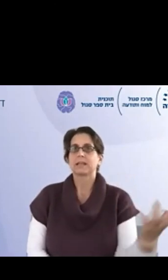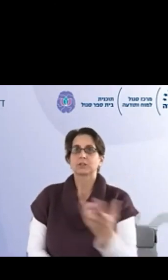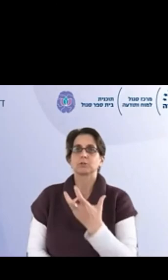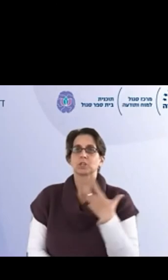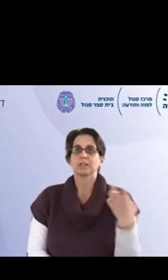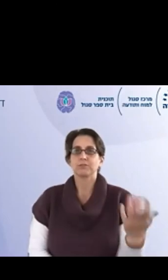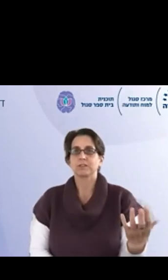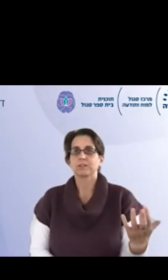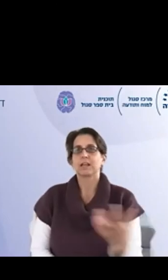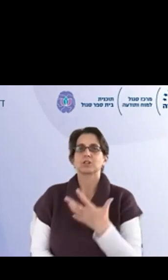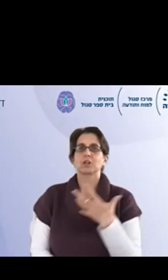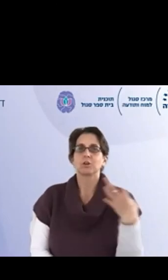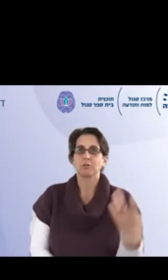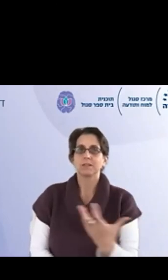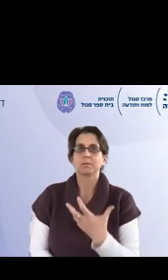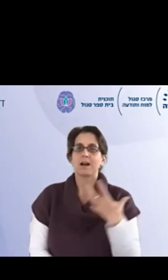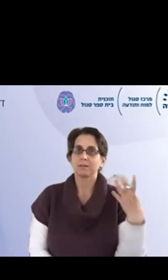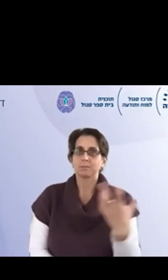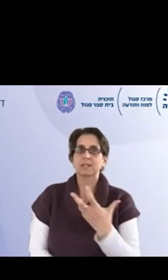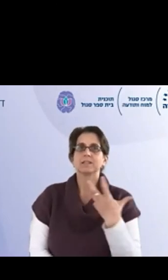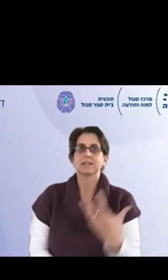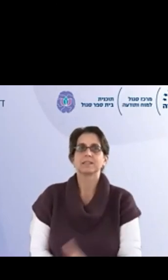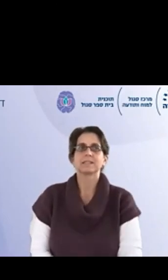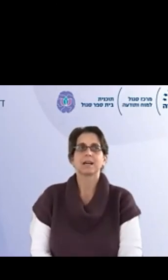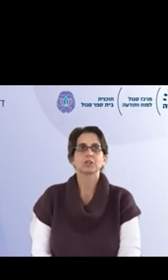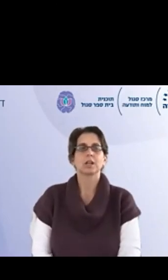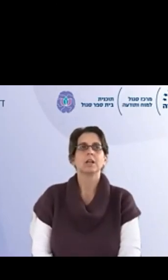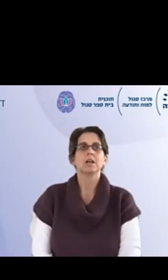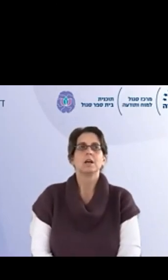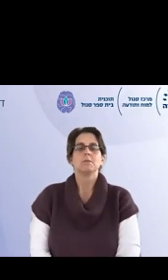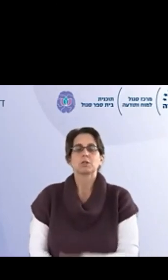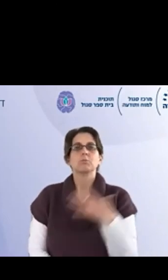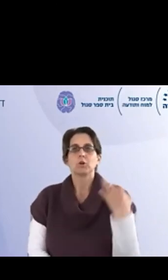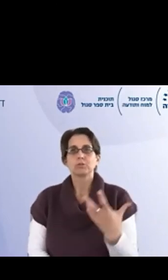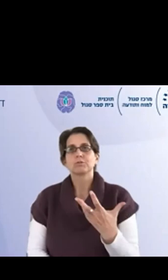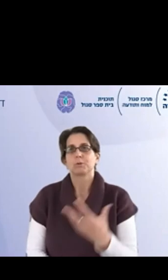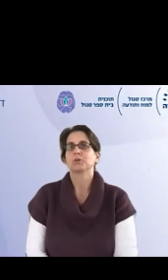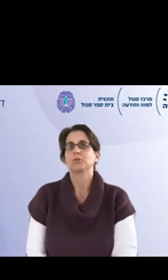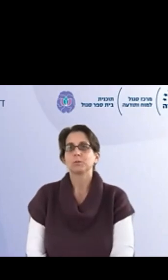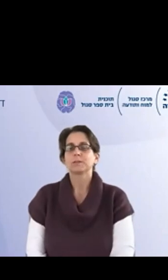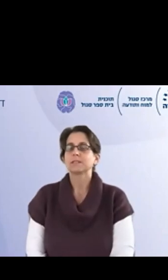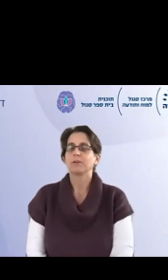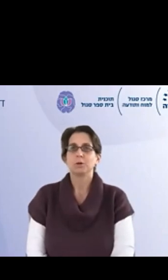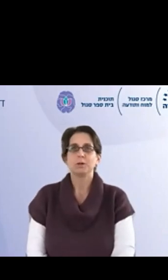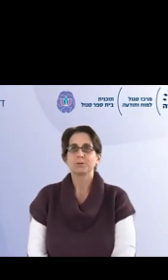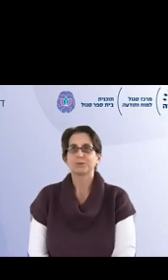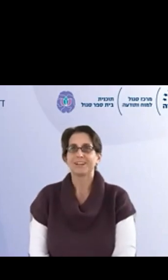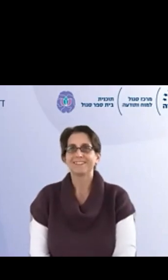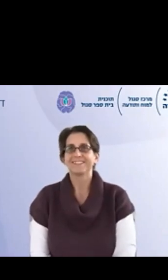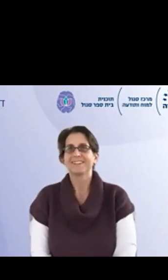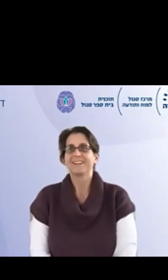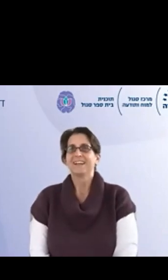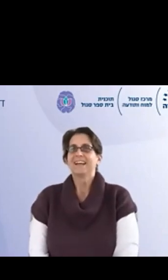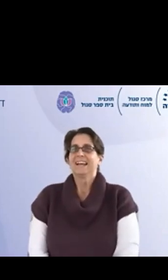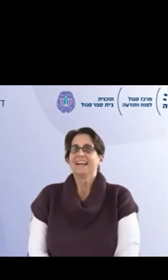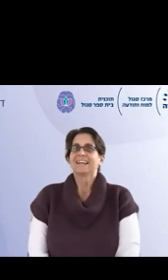לומדת, קהילה שמשתפת, קהילה שעובדת ביחד, באמת, ליצירה של משהו מאוד, מאוד ייחודי בבית ספר, המון המון תודה.